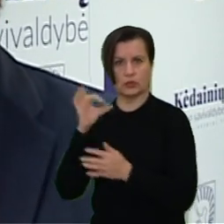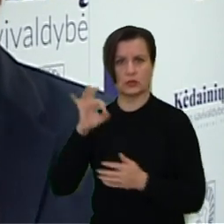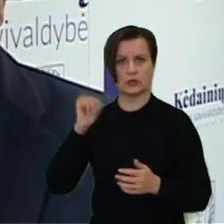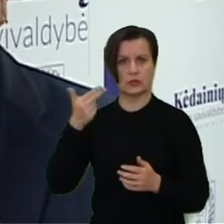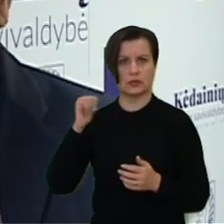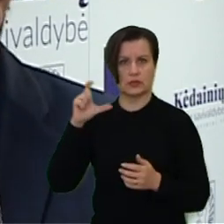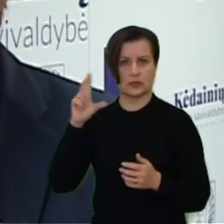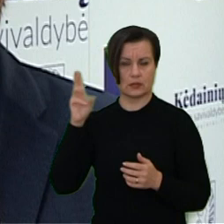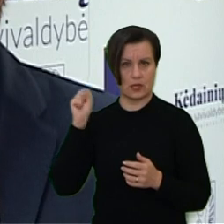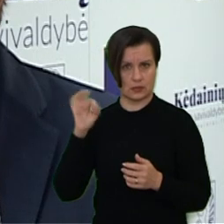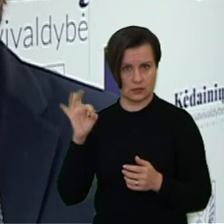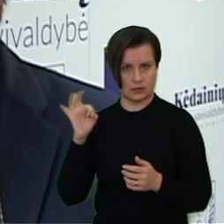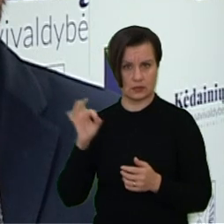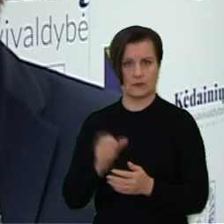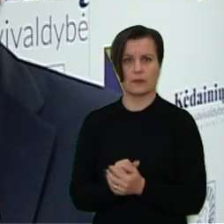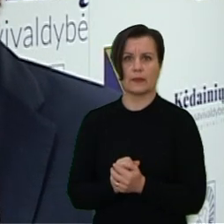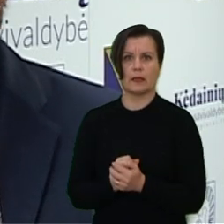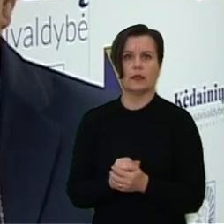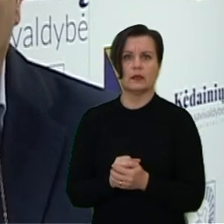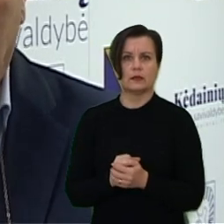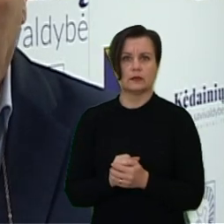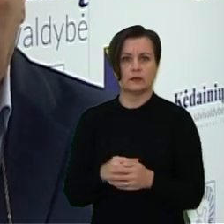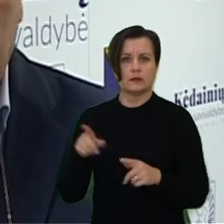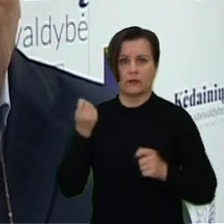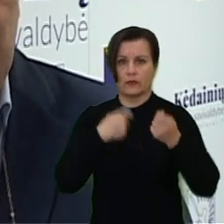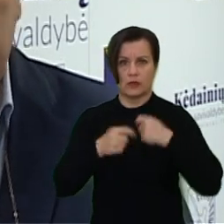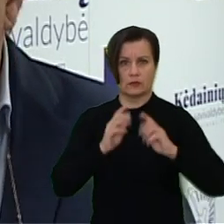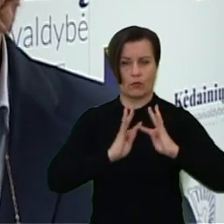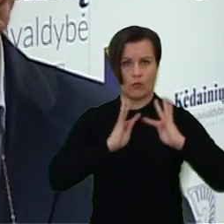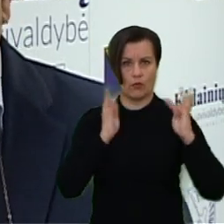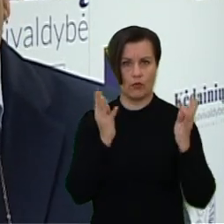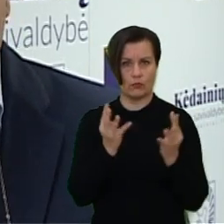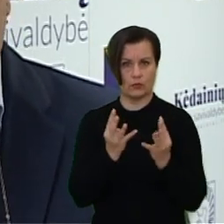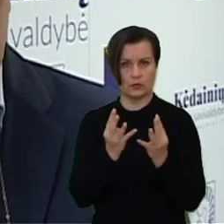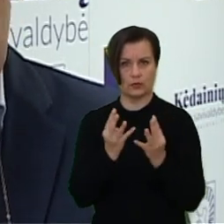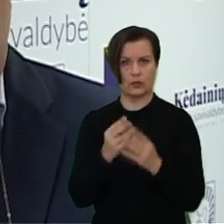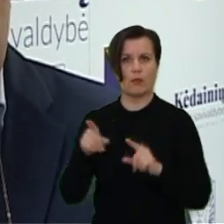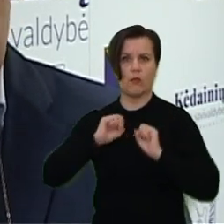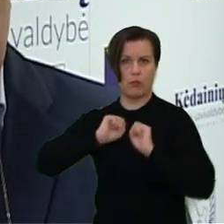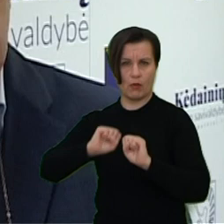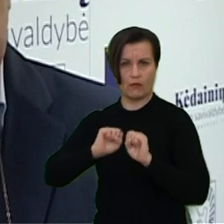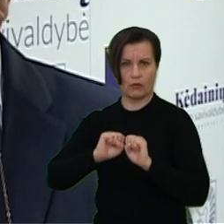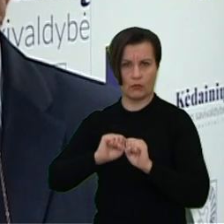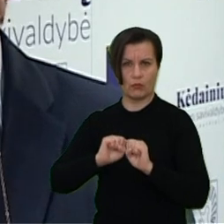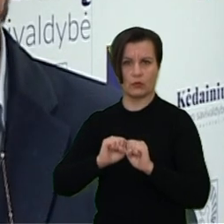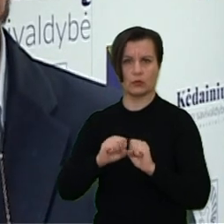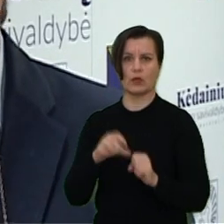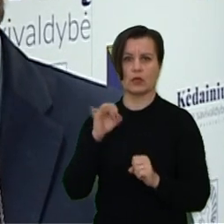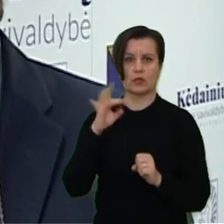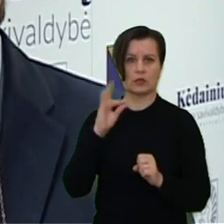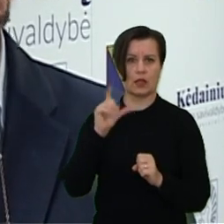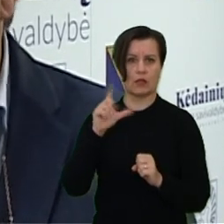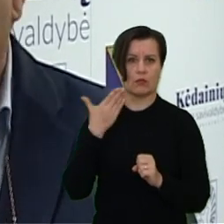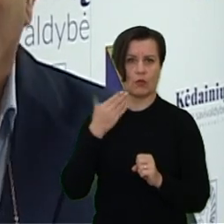išrinktas naujas pirminikas, tai Saulius Sinickis. Taip pat verslo komitete mūsų pavaduotojai